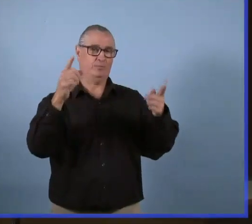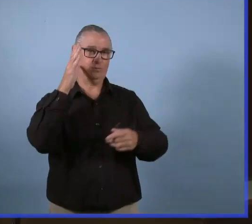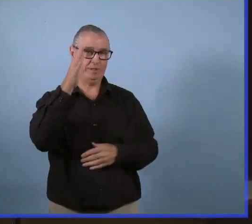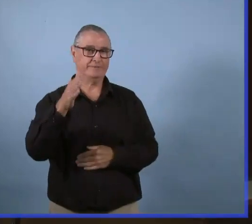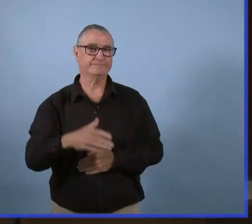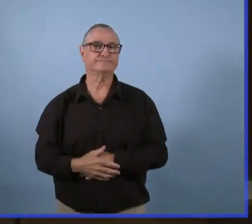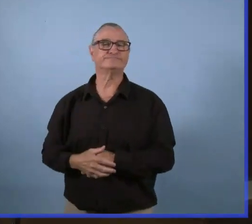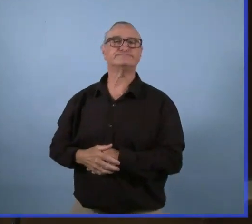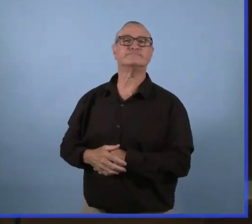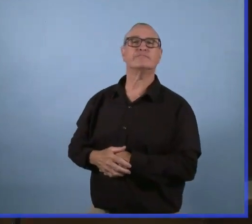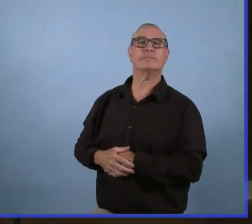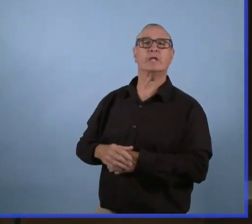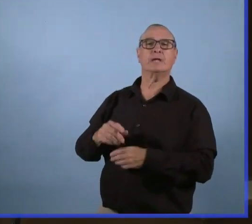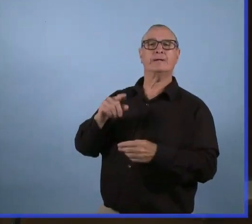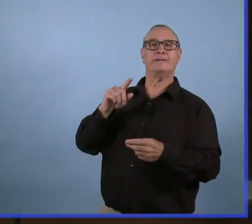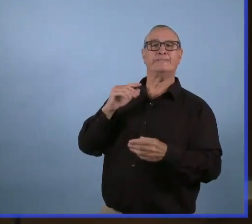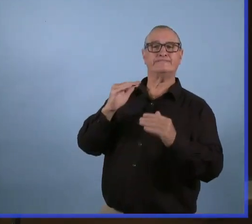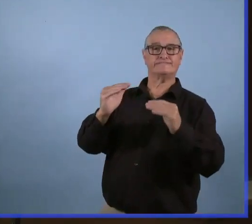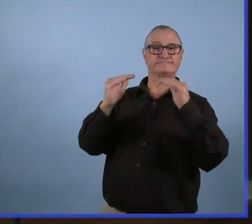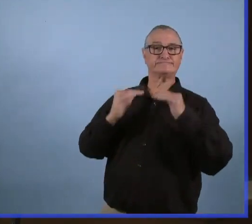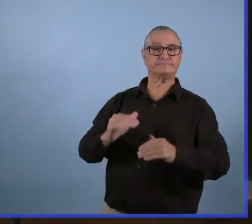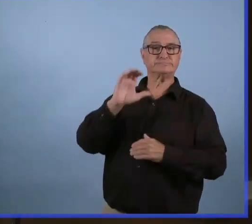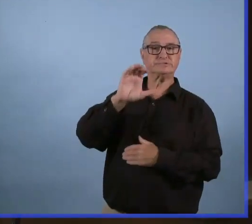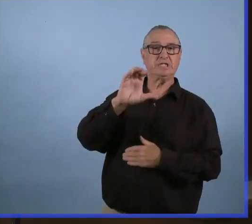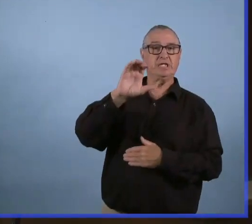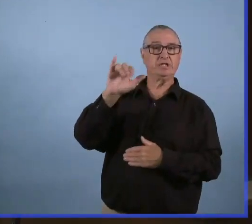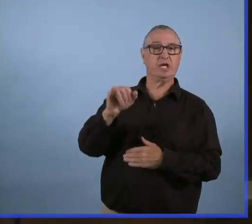De CBC Radio-Canada, Charles.